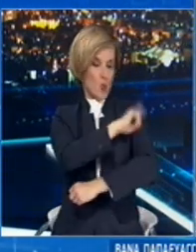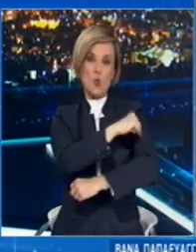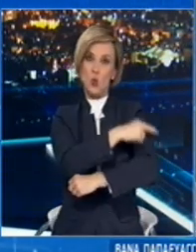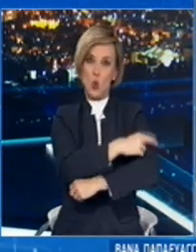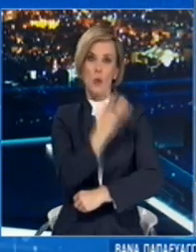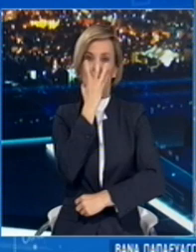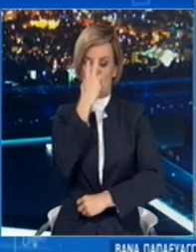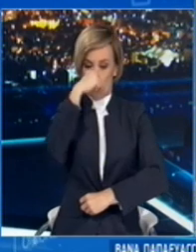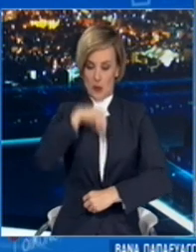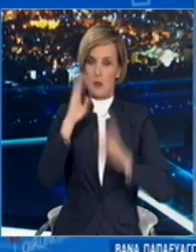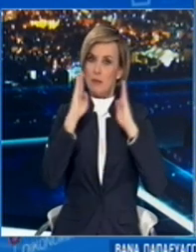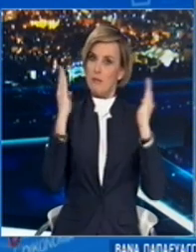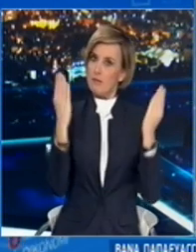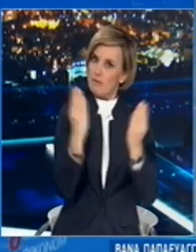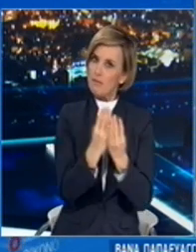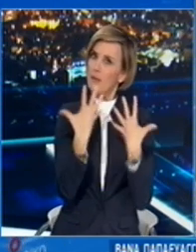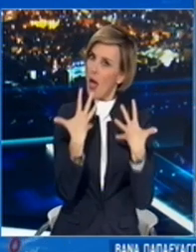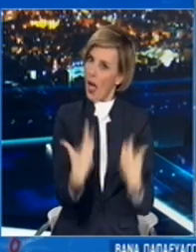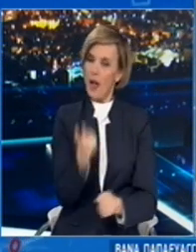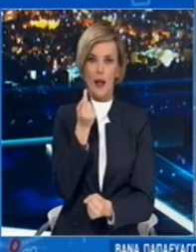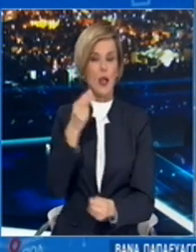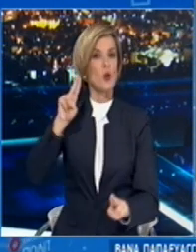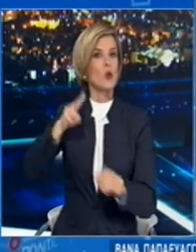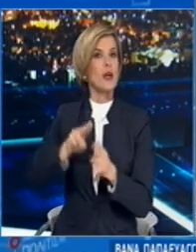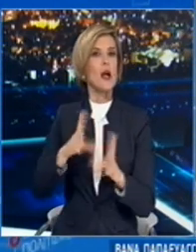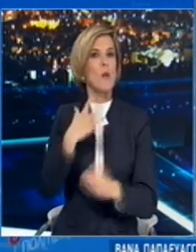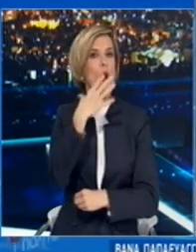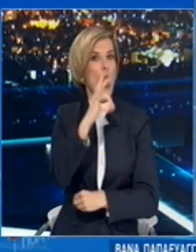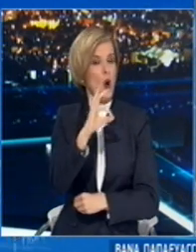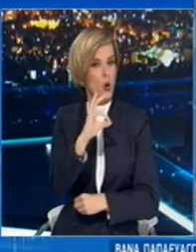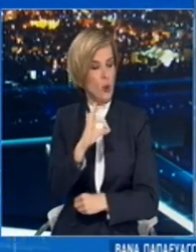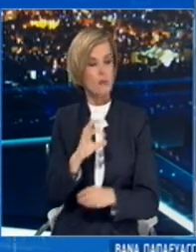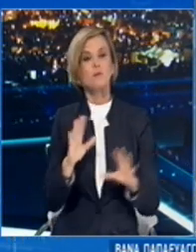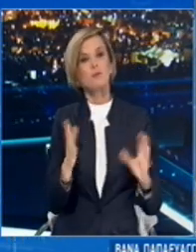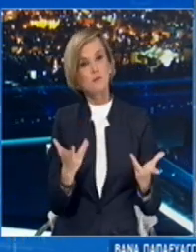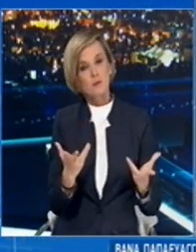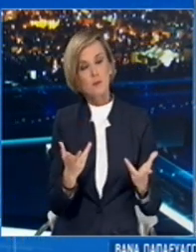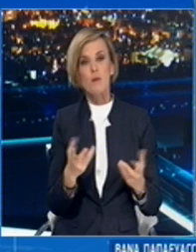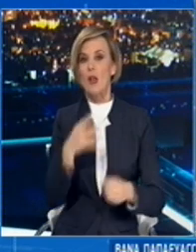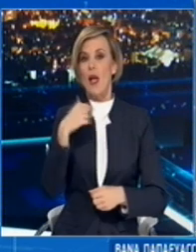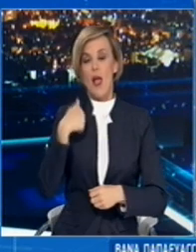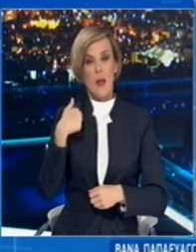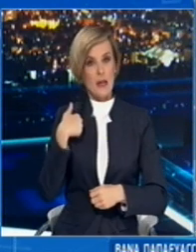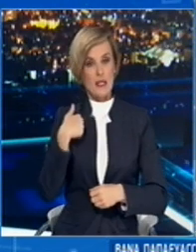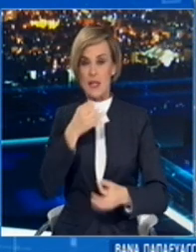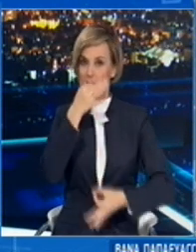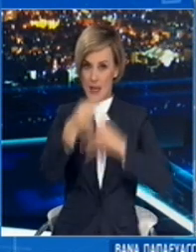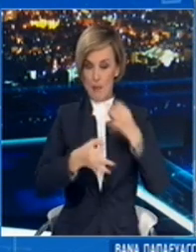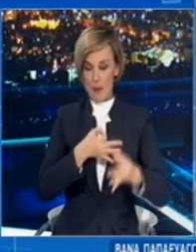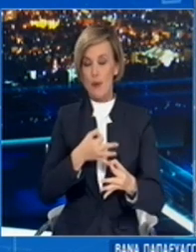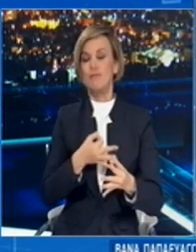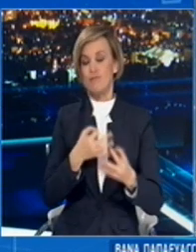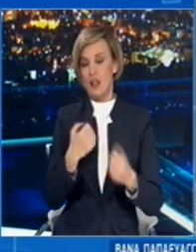άρχισε πολύ να έρθει. Ένας από τους βασικούς λόγους που δεν εμπεριβερώθηκαν οι προβλέψεις μας είναι η εξαιρετικά υψηλή